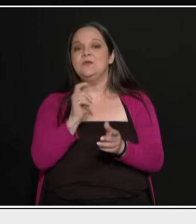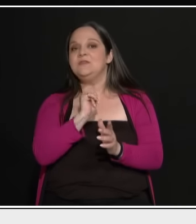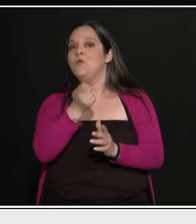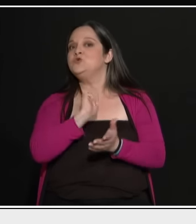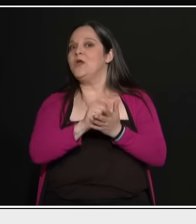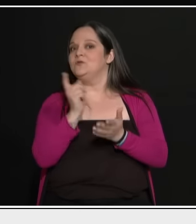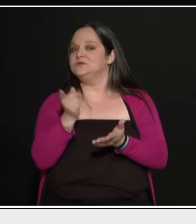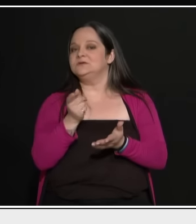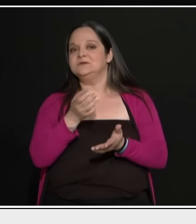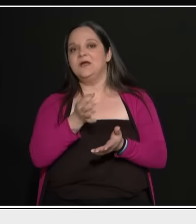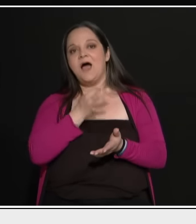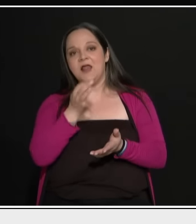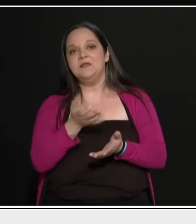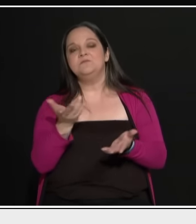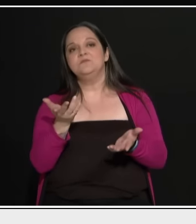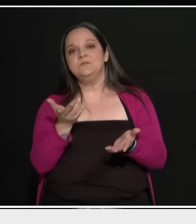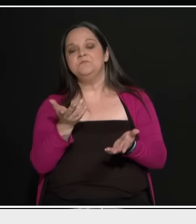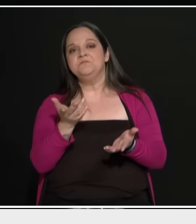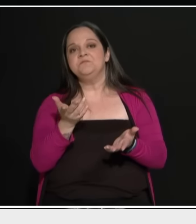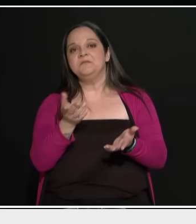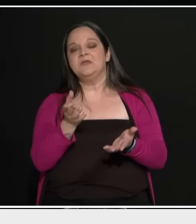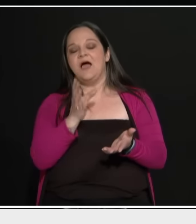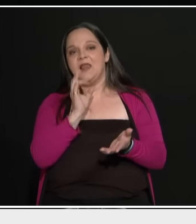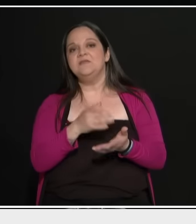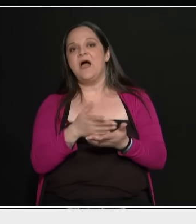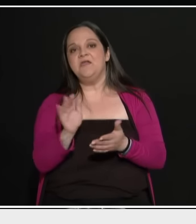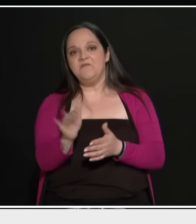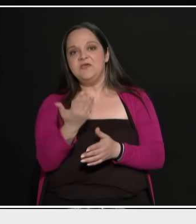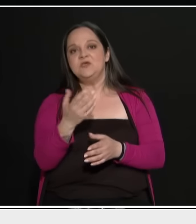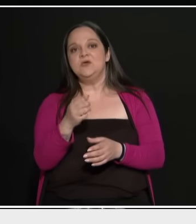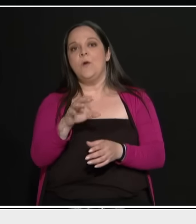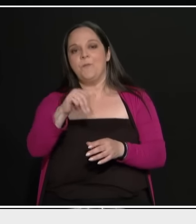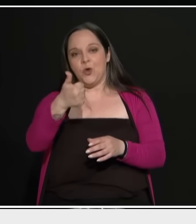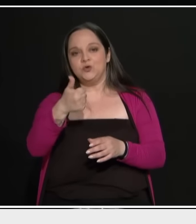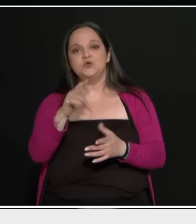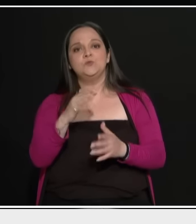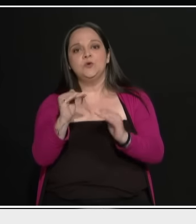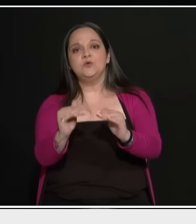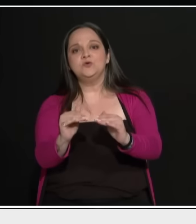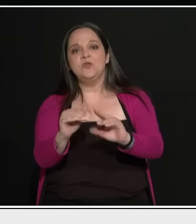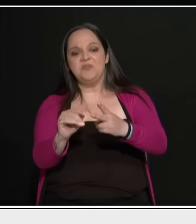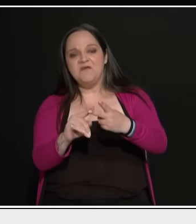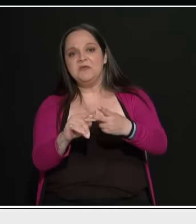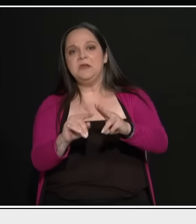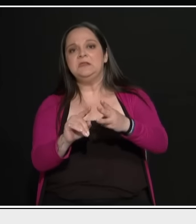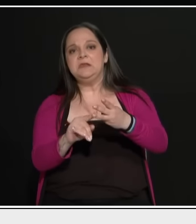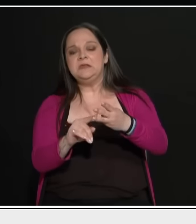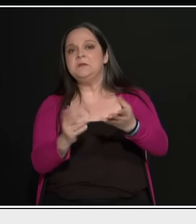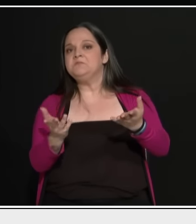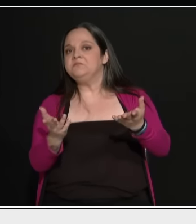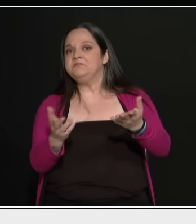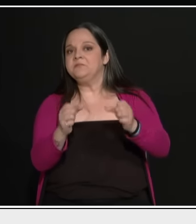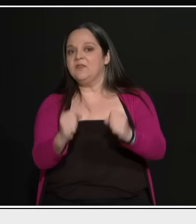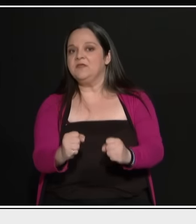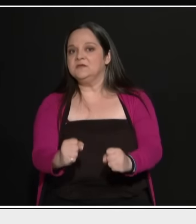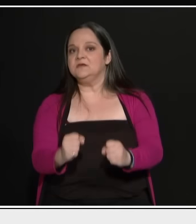ποιοι θα μείνουν, οι δεύτεροι και οι τρίτοι. Είναι και εκείνοι για κλάματα είναι. Αυτό σώζει την Ελλάδα αυτή τη στιγμή. Ρωτάω